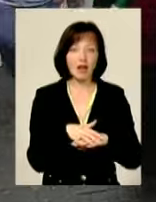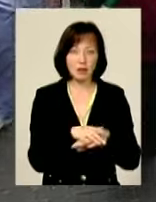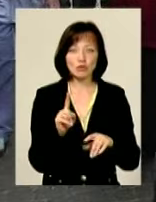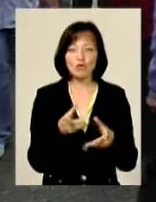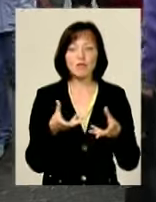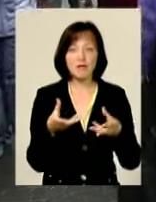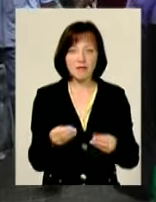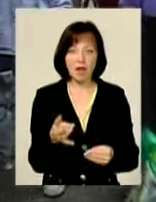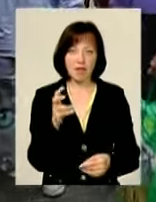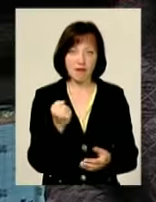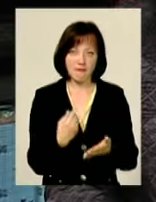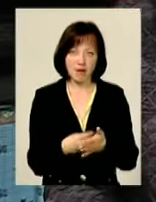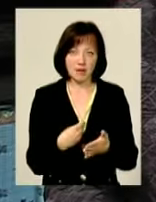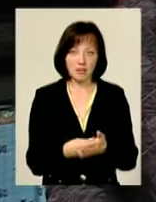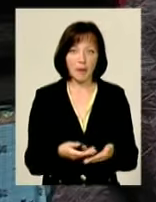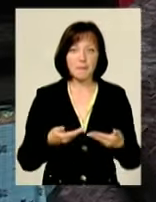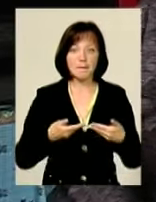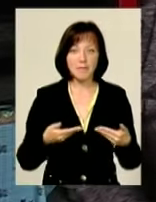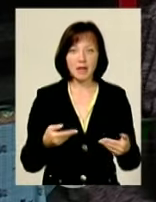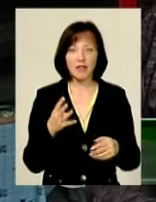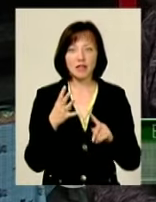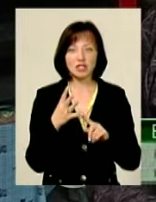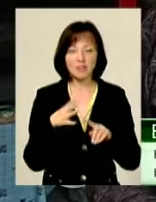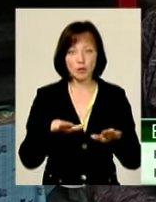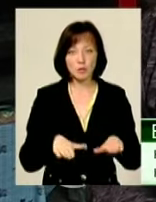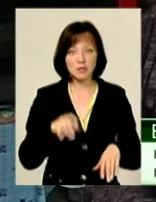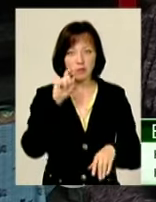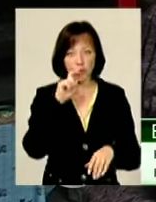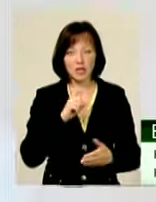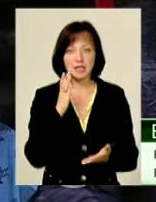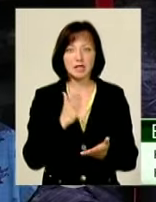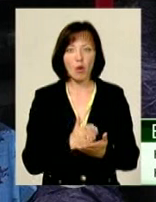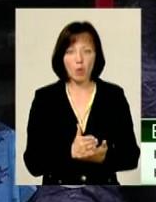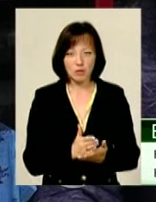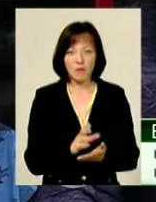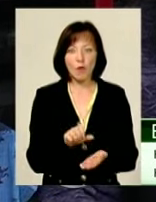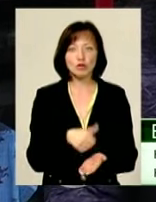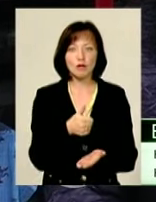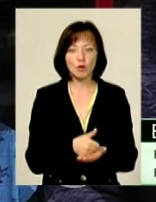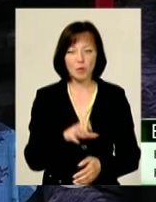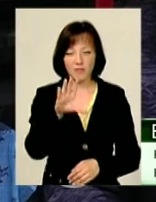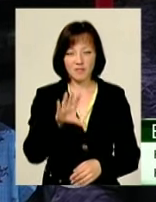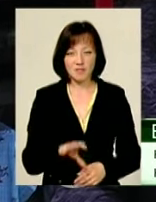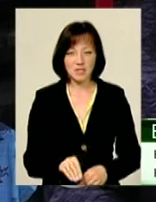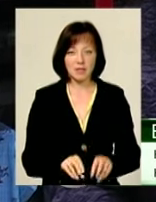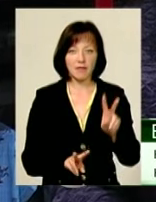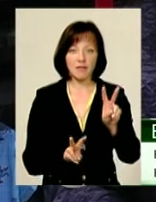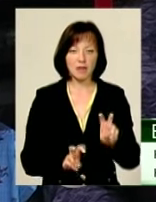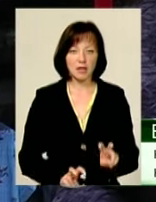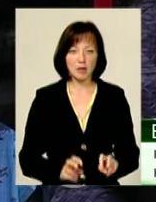впливає на їхню вартість. Ми на четвертому місці в Україні знаходимося. В основному всі види продукції